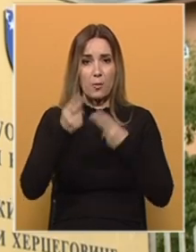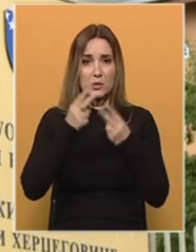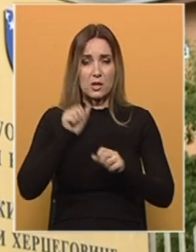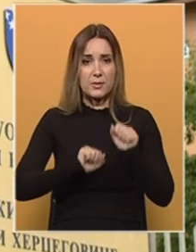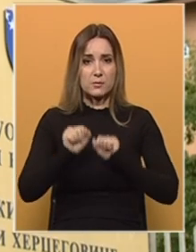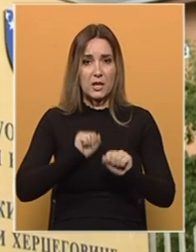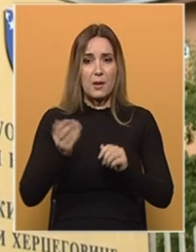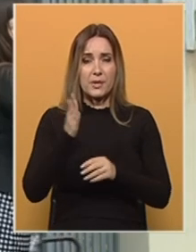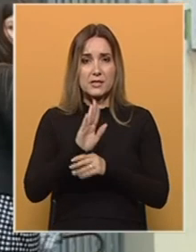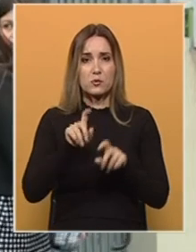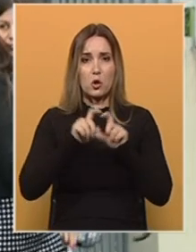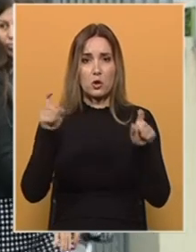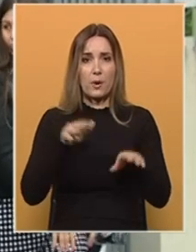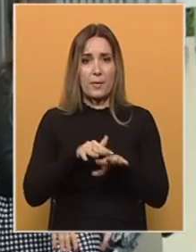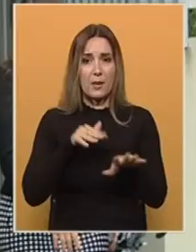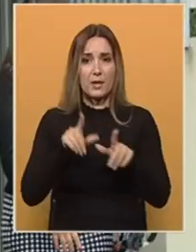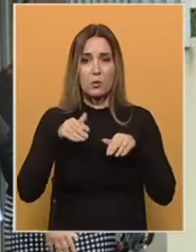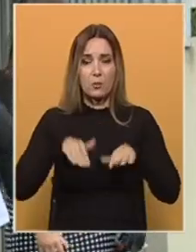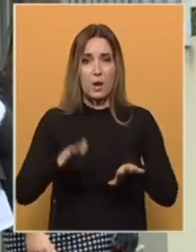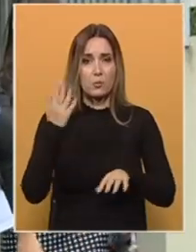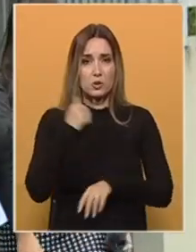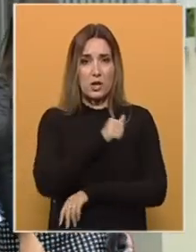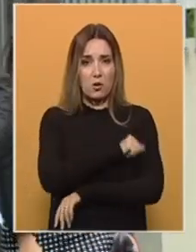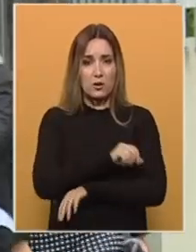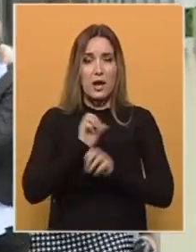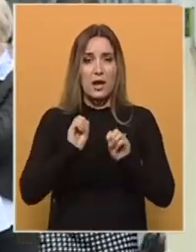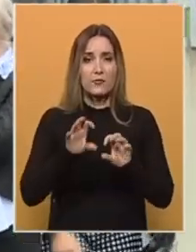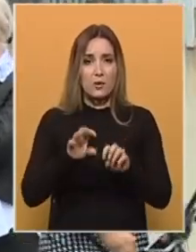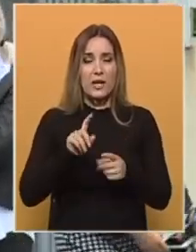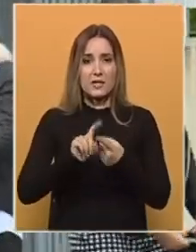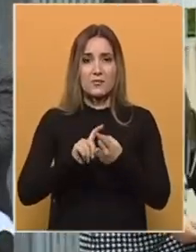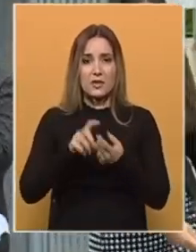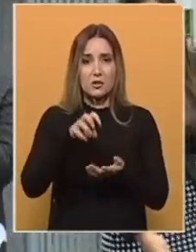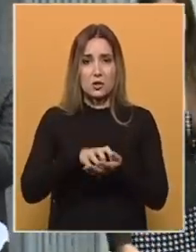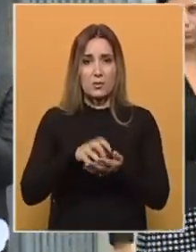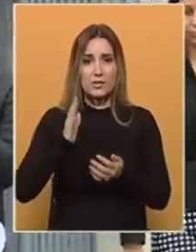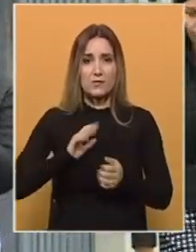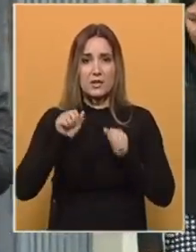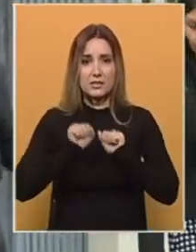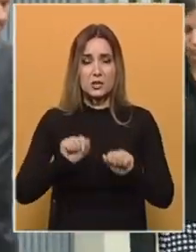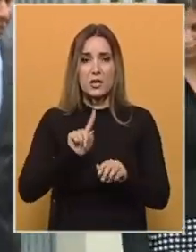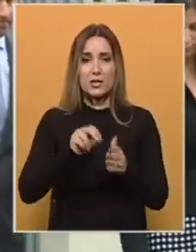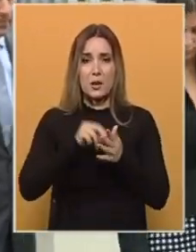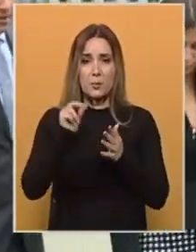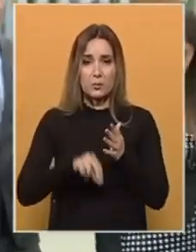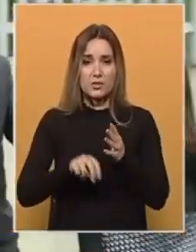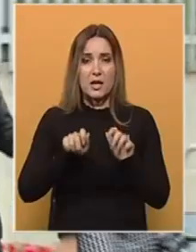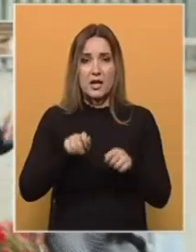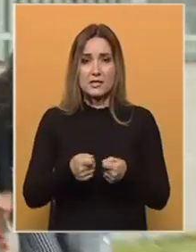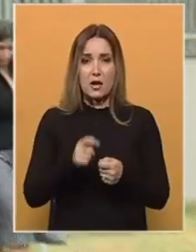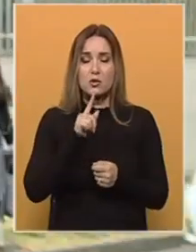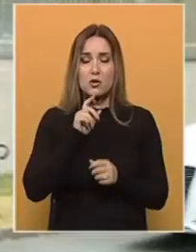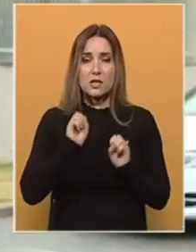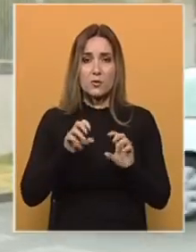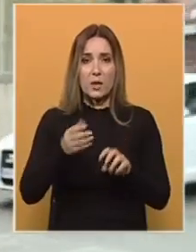predstavničkog doma Federalnog parlamenta u maju prošle godine. Informacija Federalnog štaba civilne zaštite nije potpisana. Zaključak u kome se